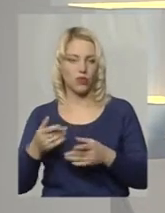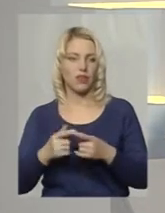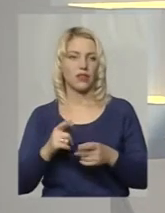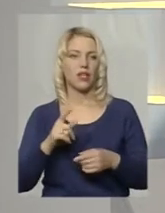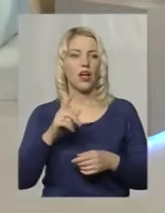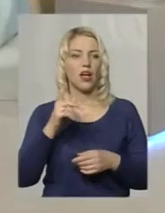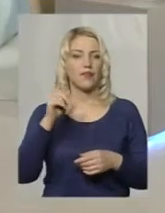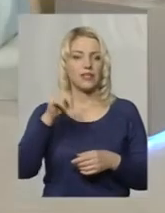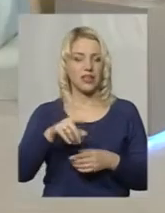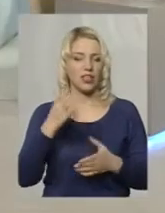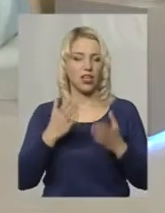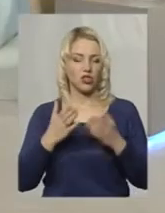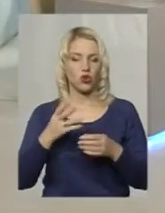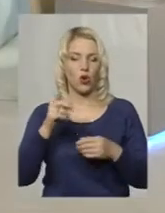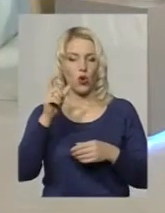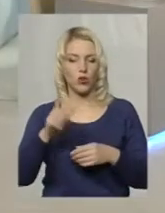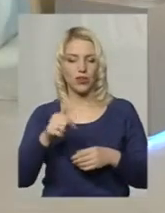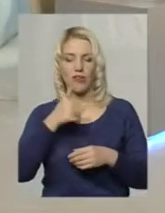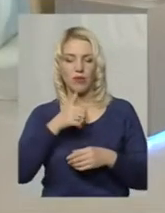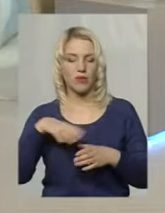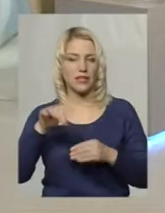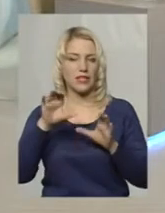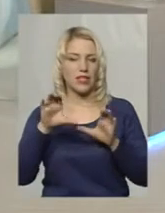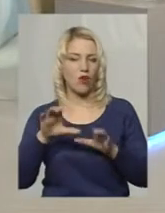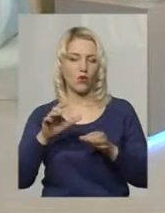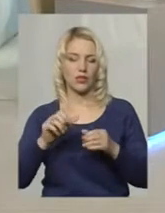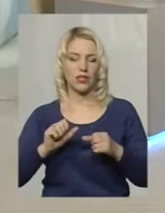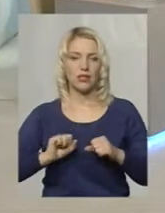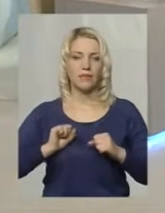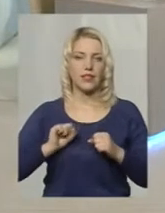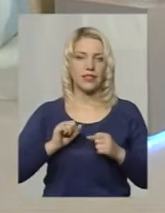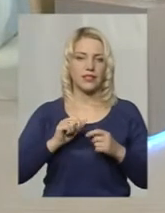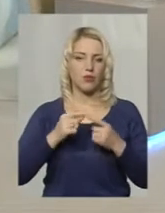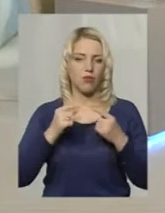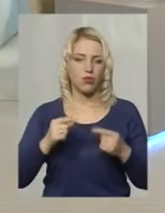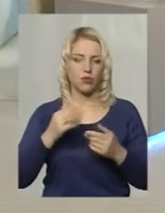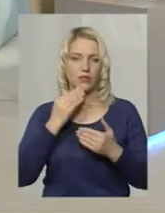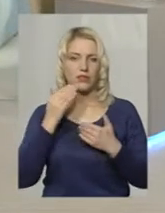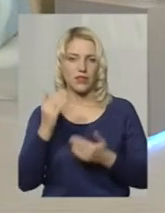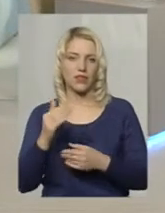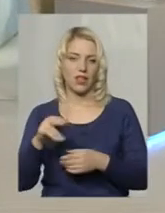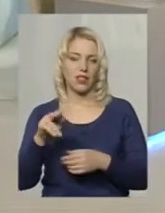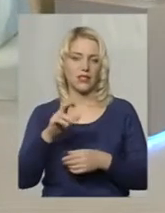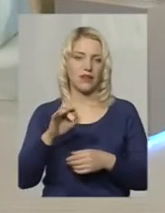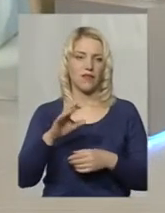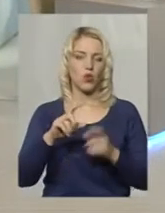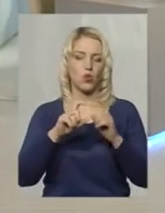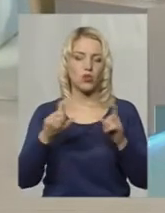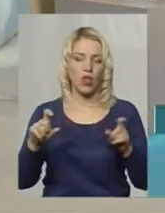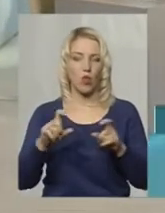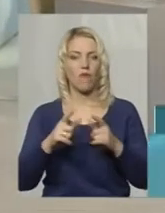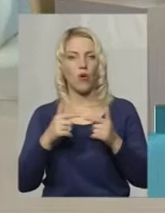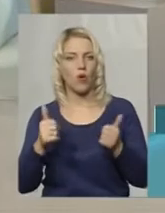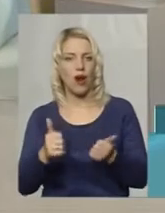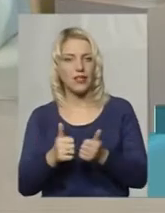людина випробувала усі законні способи, зверталася за вирішенням своєї проблеми і в згаданні вами установи і організації,